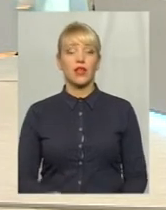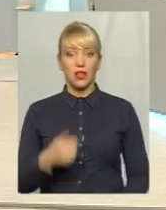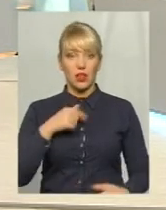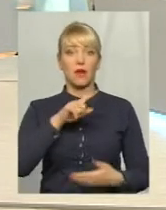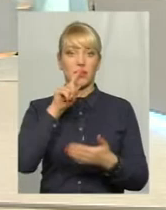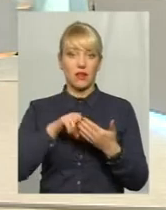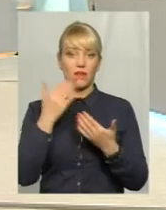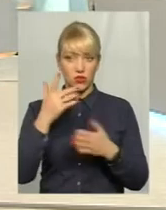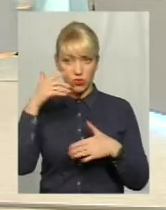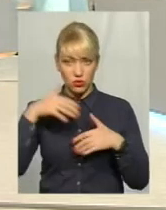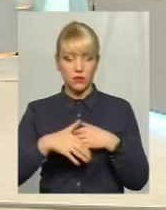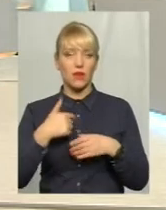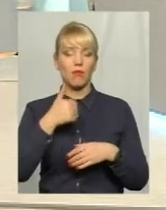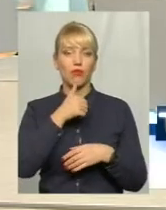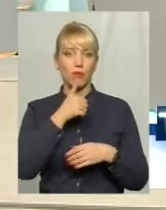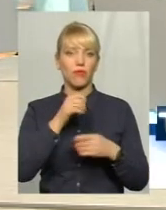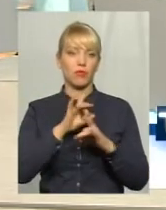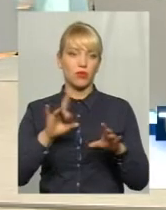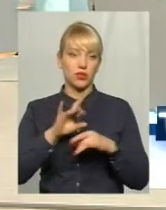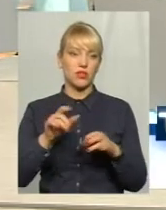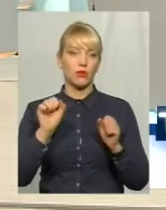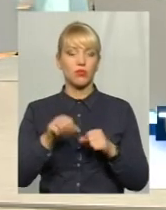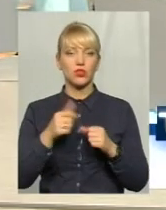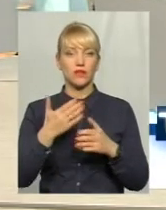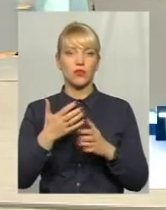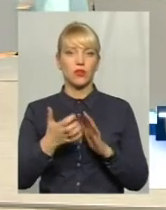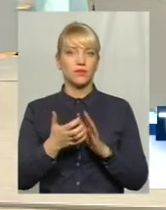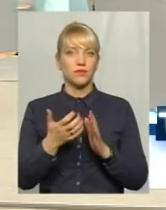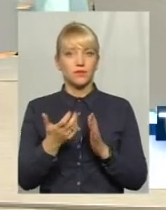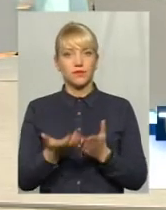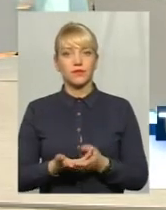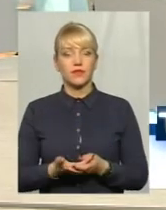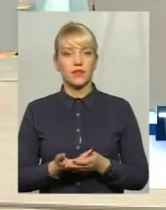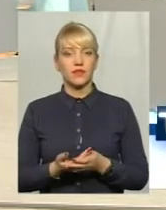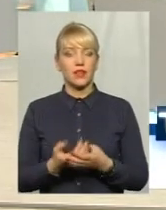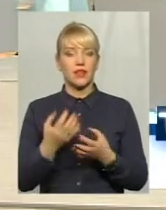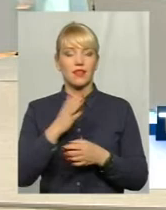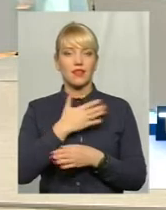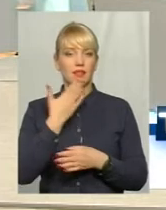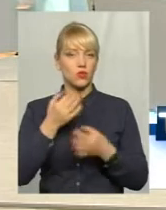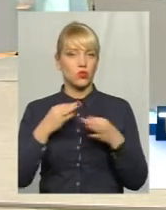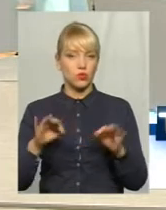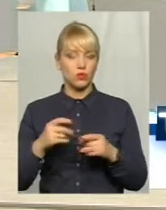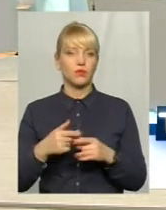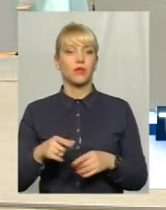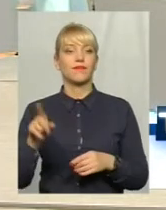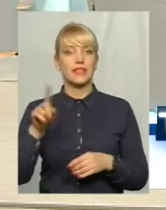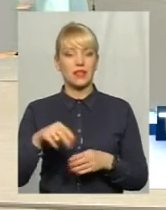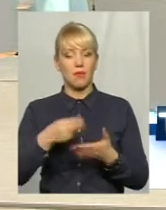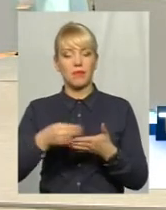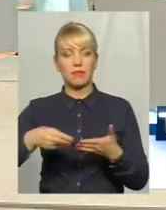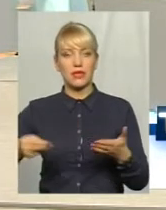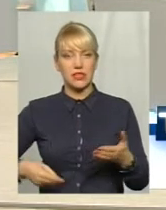принципі, я вже пробував пояснити, але, можливо, не дуже доступно. Все-таки підписна